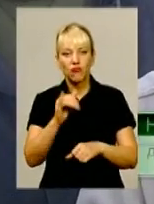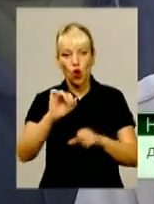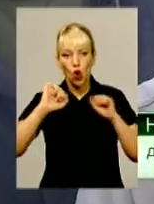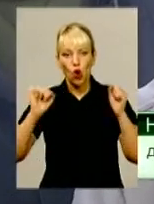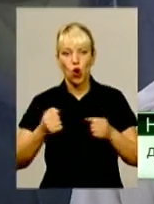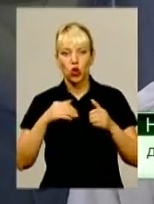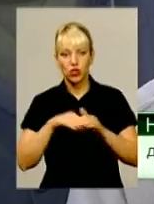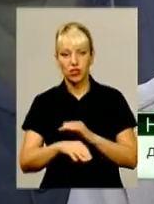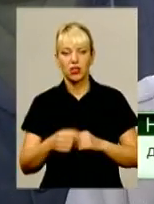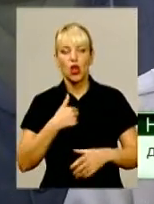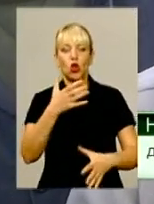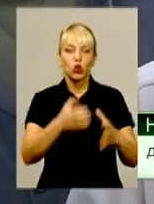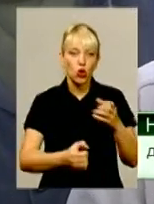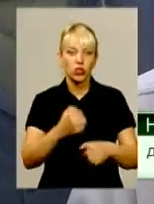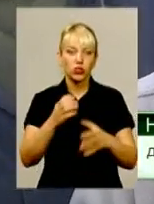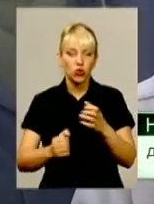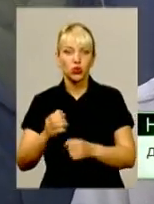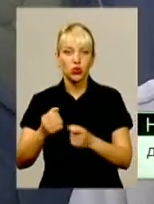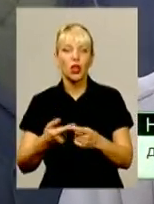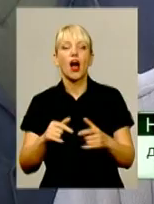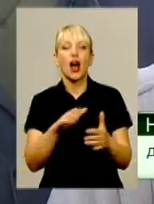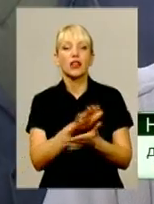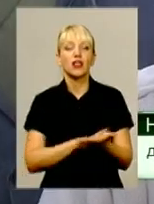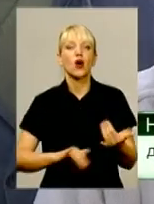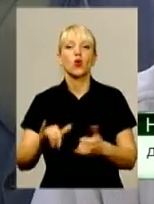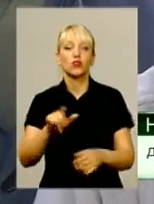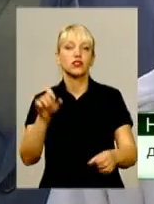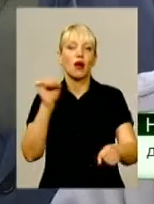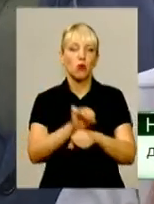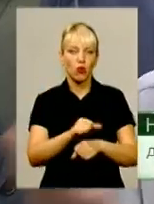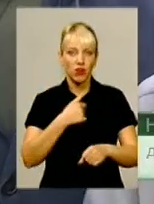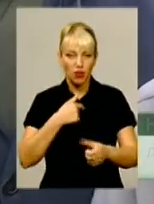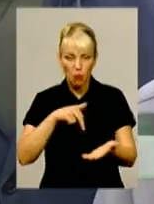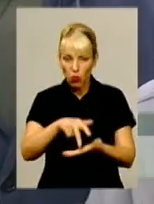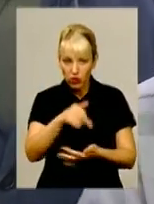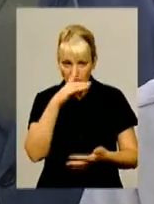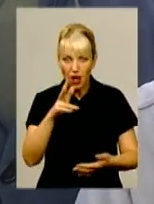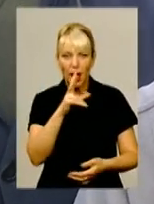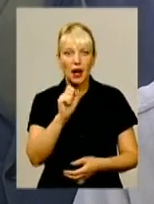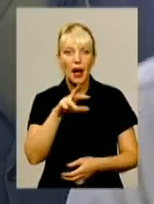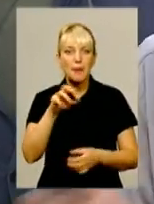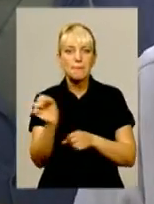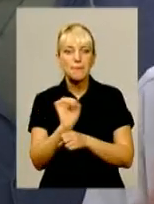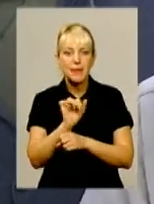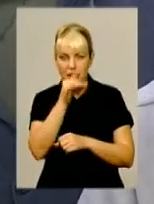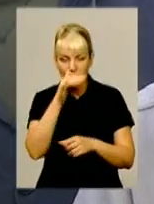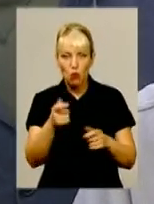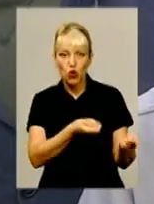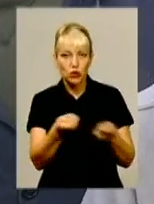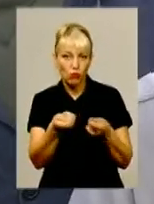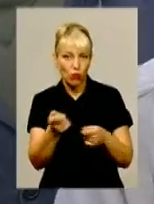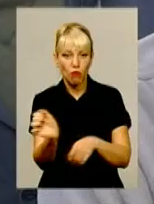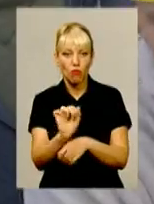горем пополам, подоїли ті корови. Але ж зараз куди нам доїти? Вони заблокували, вон там прохід КАМАЗ, немає як проїхати молоковоз. І все,